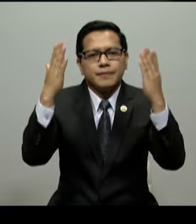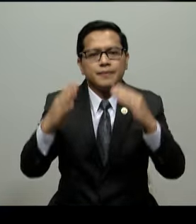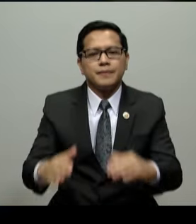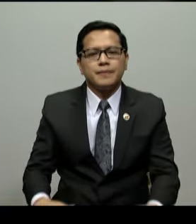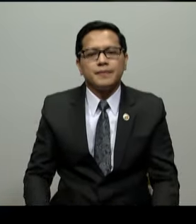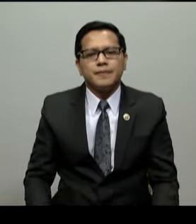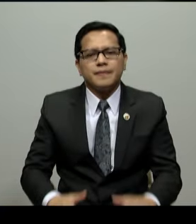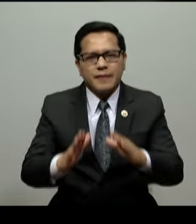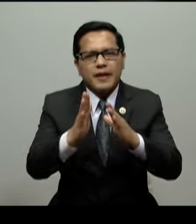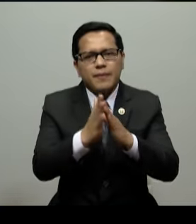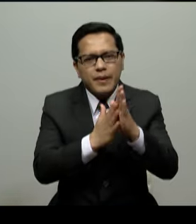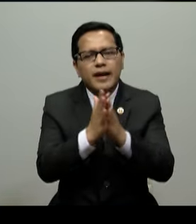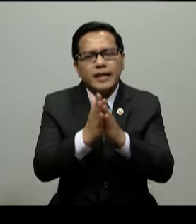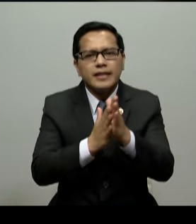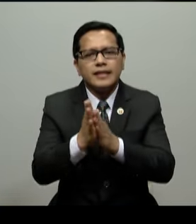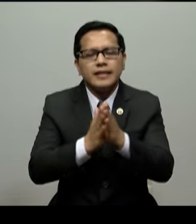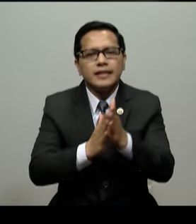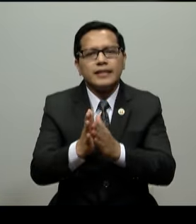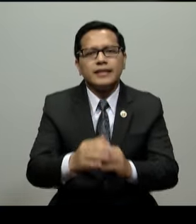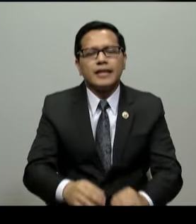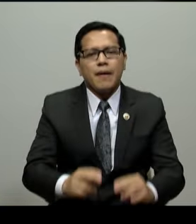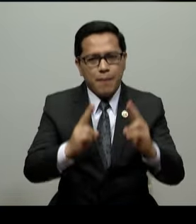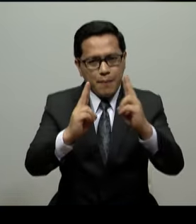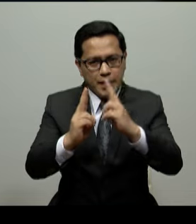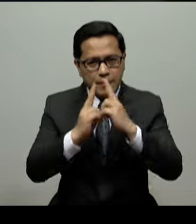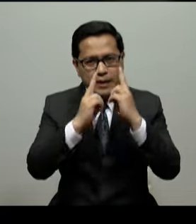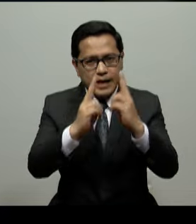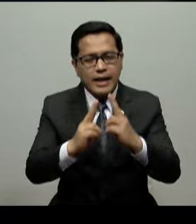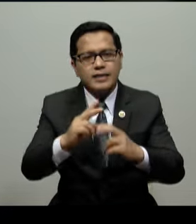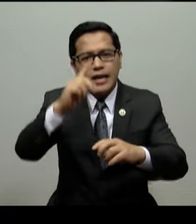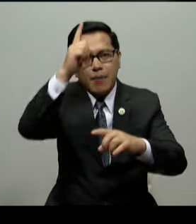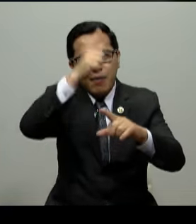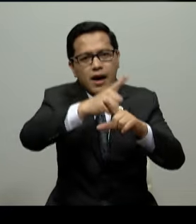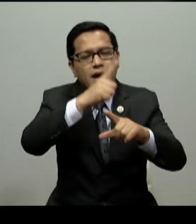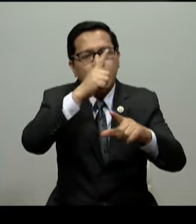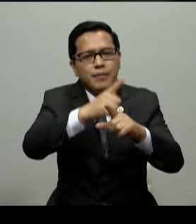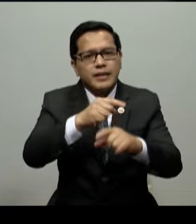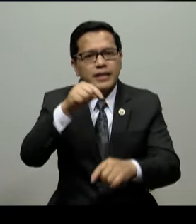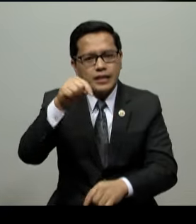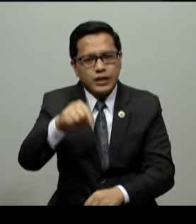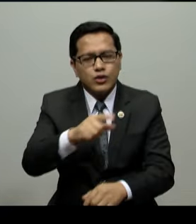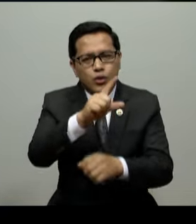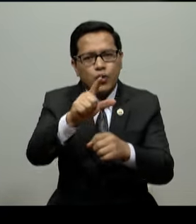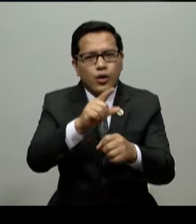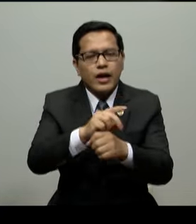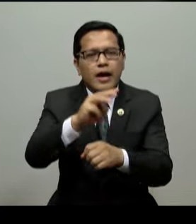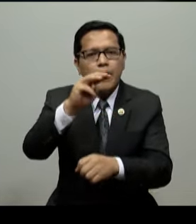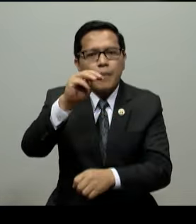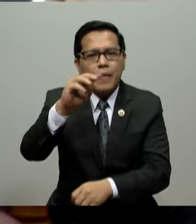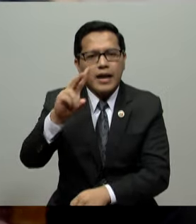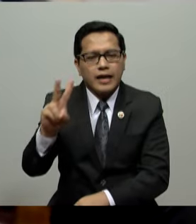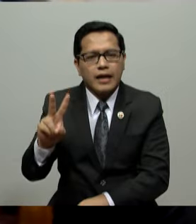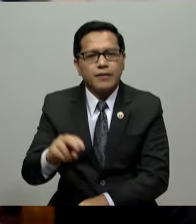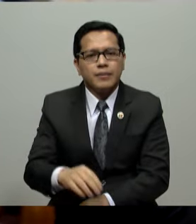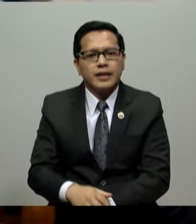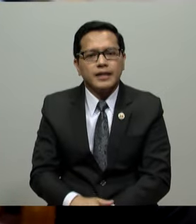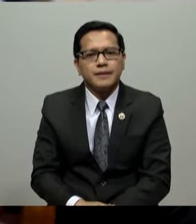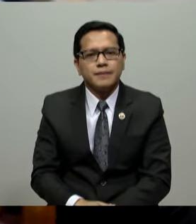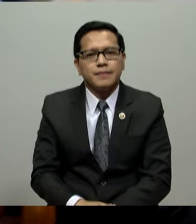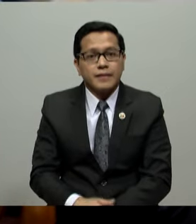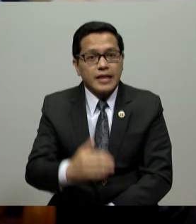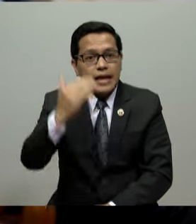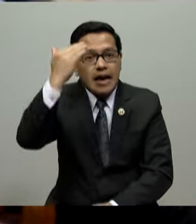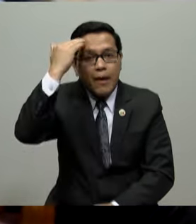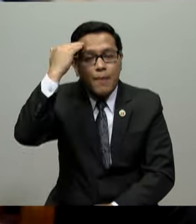Napakasigla po ng ginawang pagtugon ng aming mga kapatid dito po sa lokal ng Maligaya Village Nang malaman po